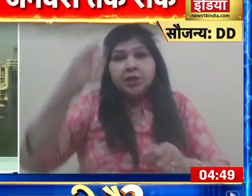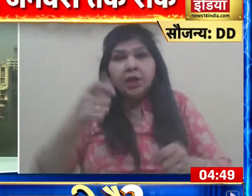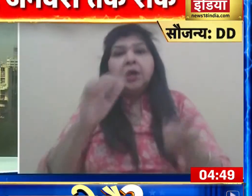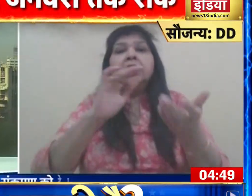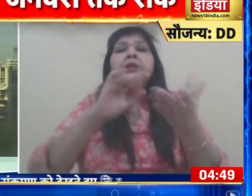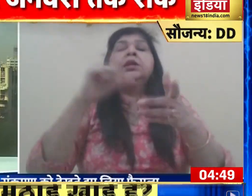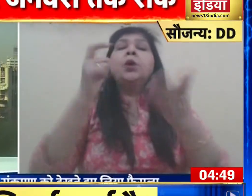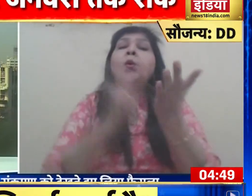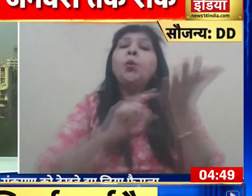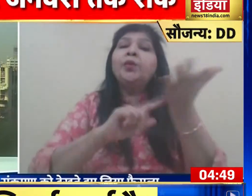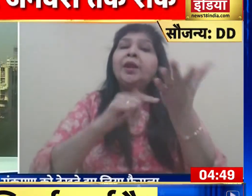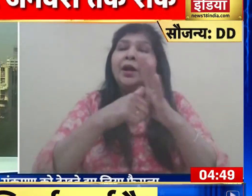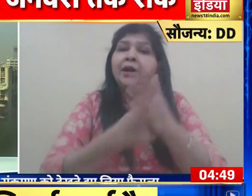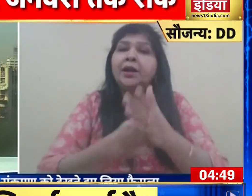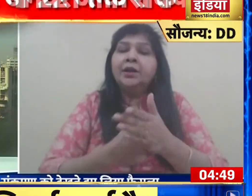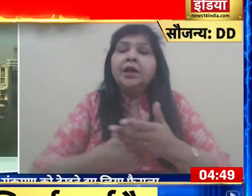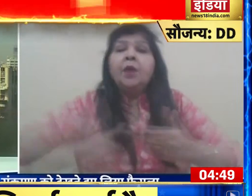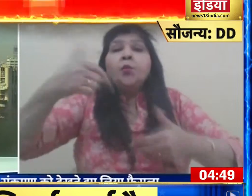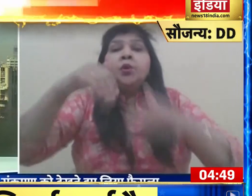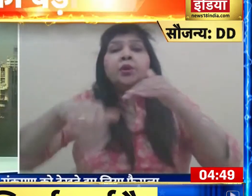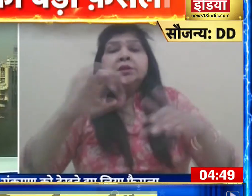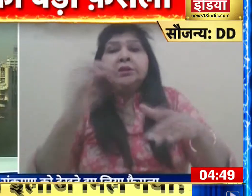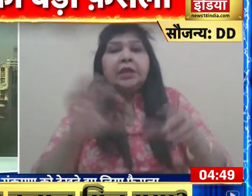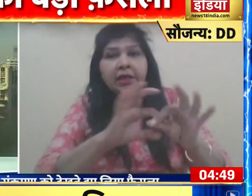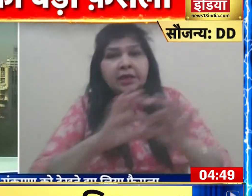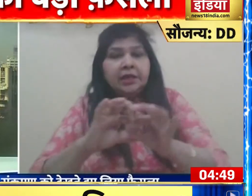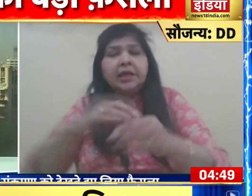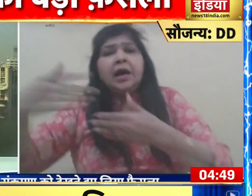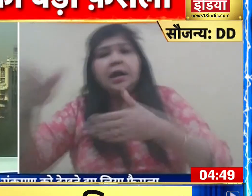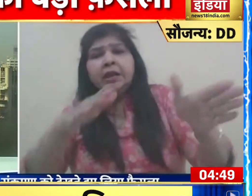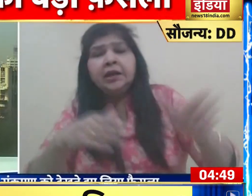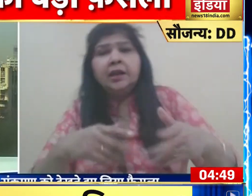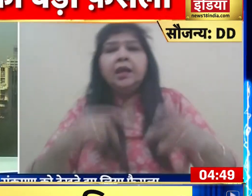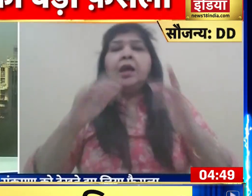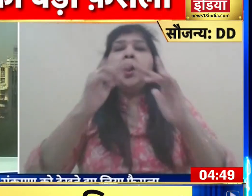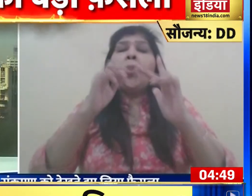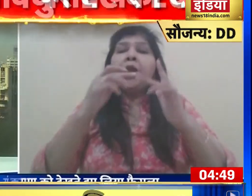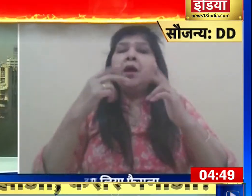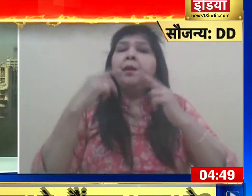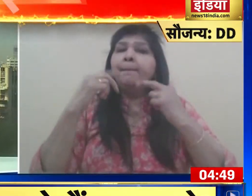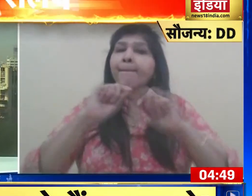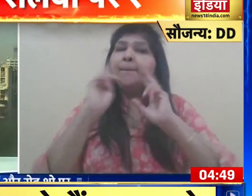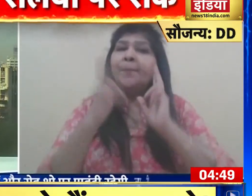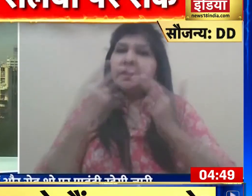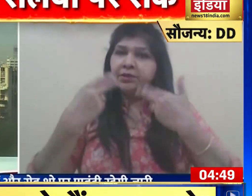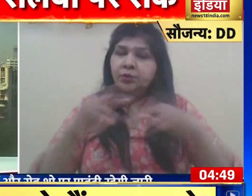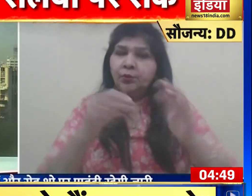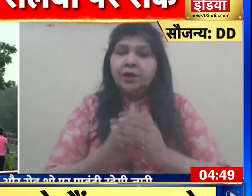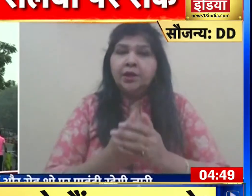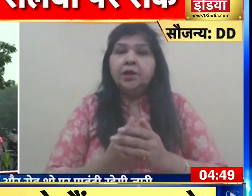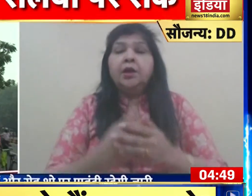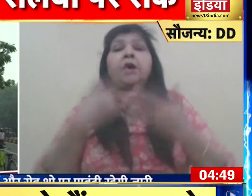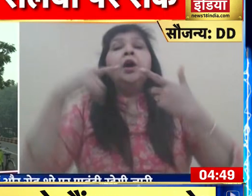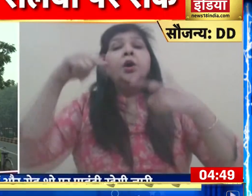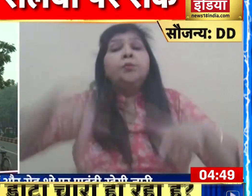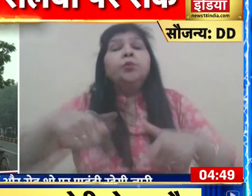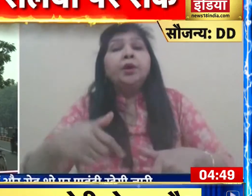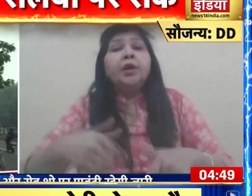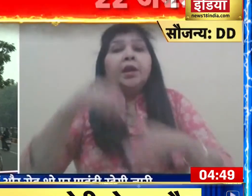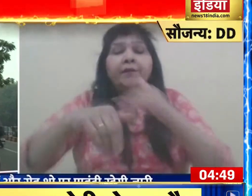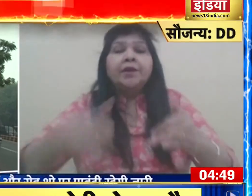सचीवों और मुख चुनाव अधिकारियों के साथ अलग-अलग वर्चूल बैठक की मुख निर्वाचन आयुक्त सुशील चंद्रा,